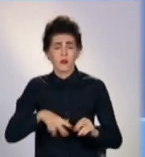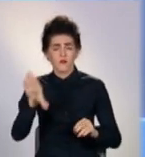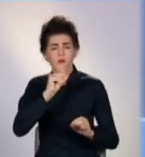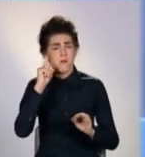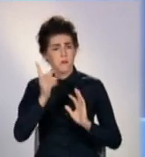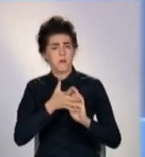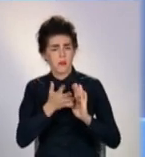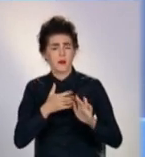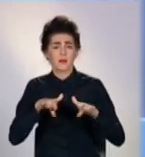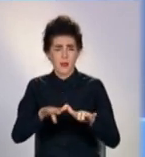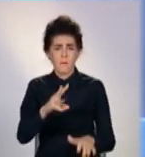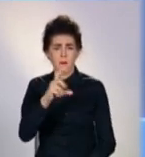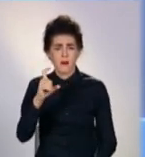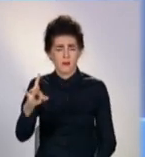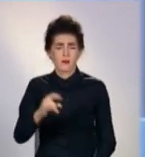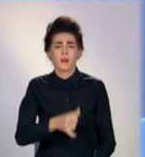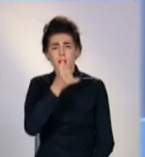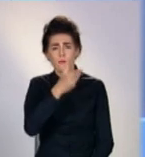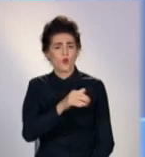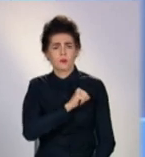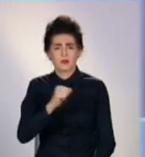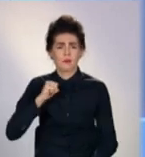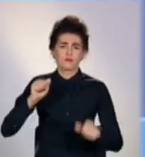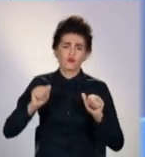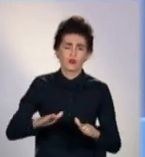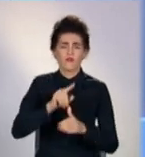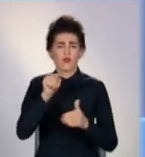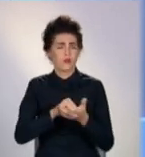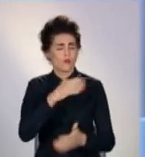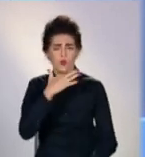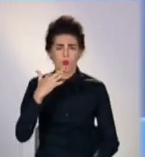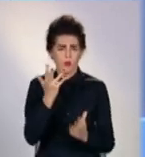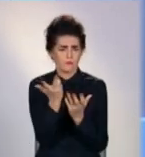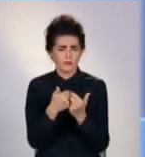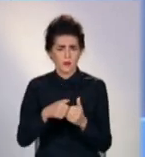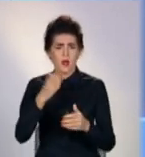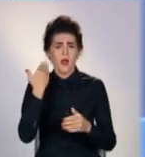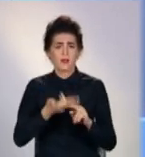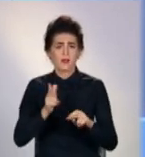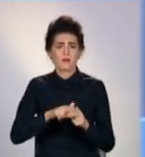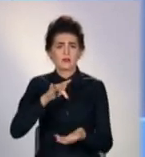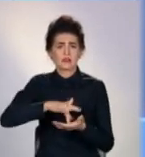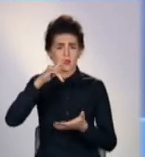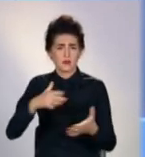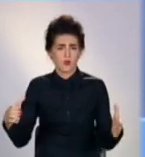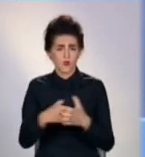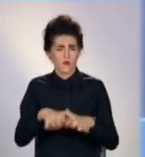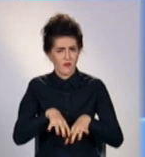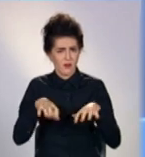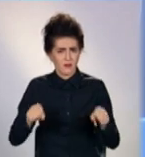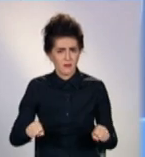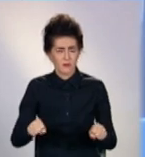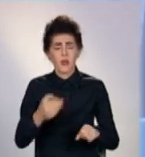зрозуміло, що мер міста не може рішувати більшість питань, які знаходяться в компетенції центральних органів власті,